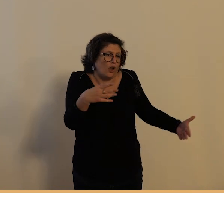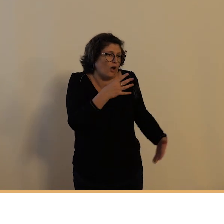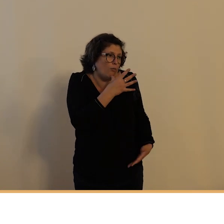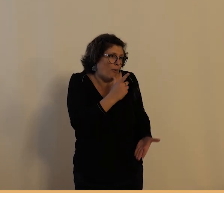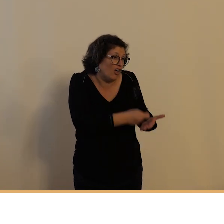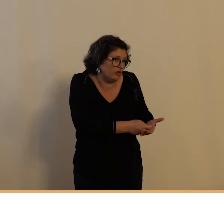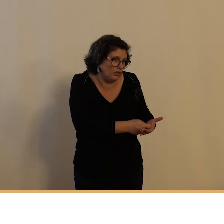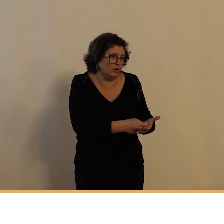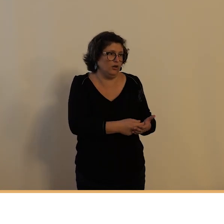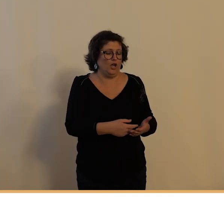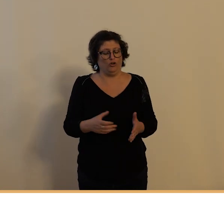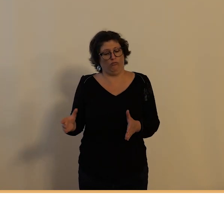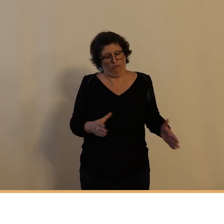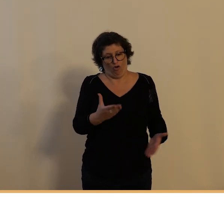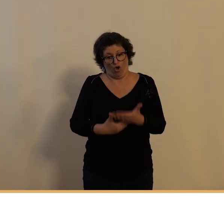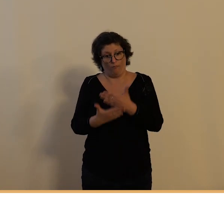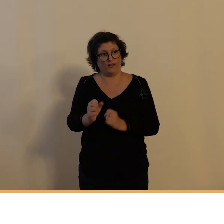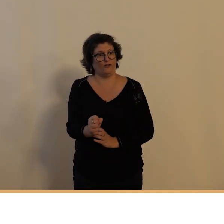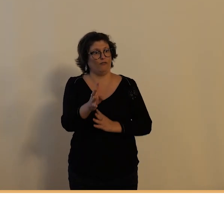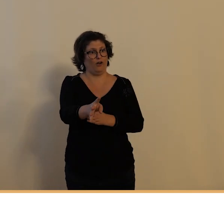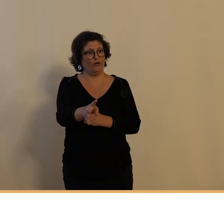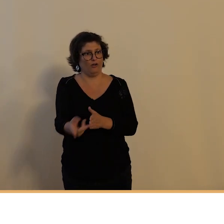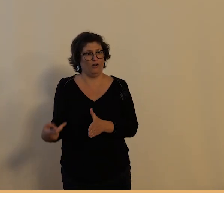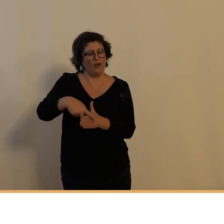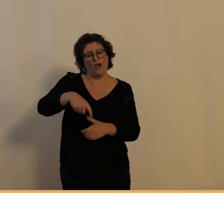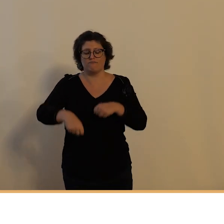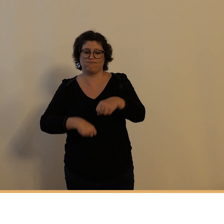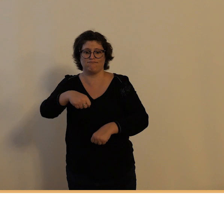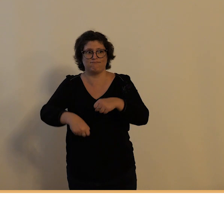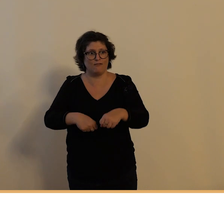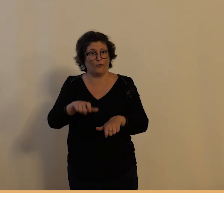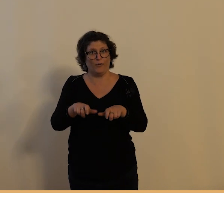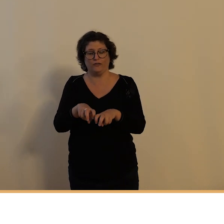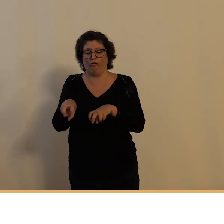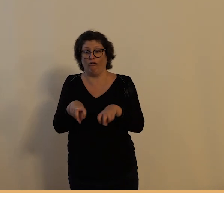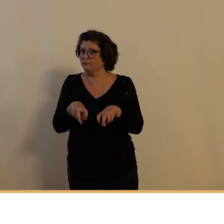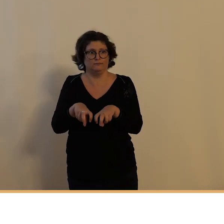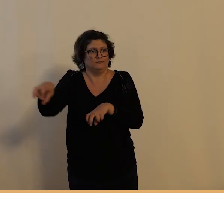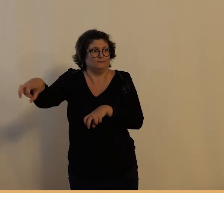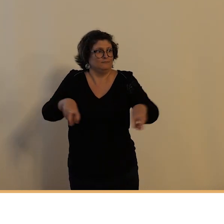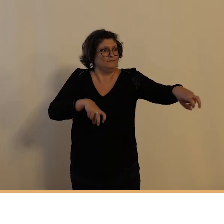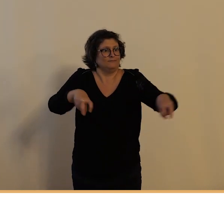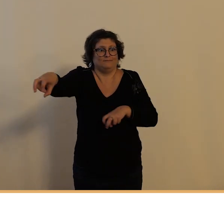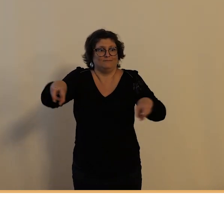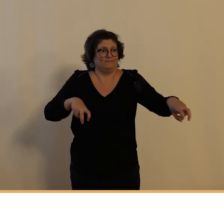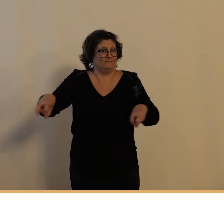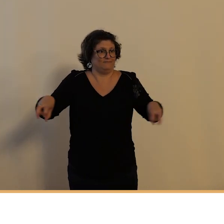donc favorise l'usage de la bicyclette qui finit par proliférer en ville en 10 ans